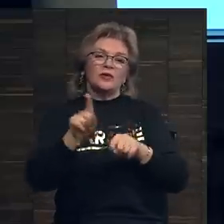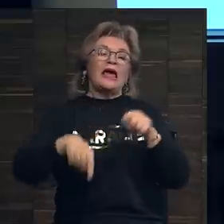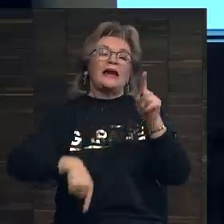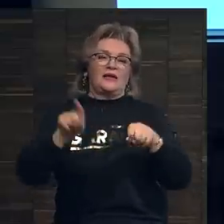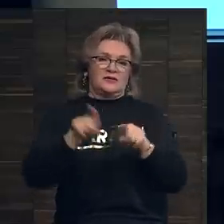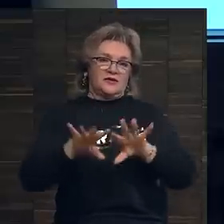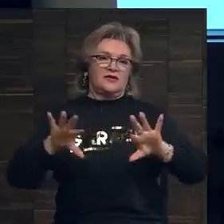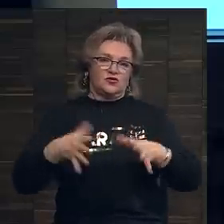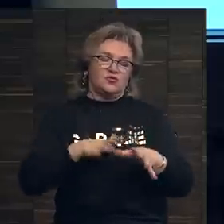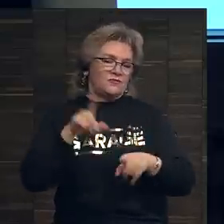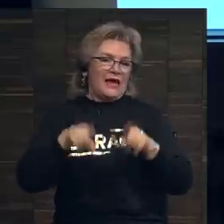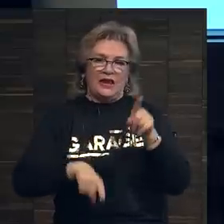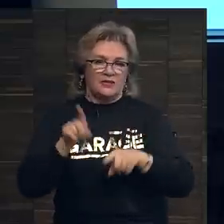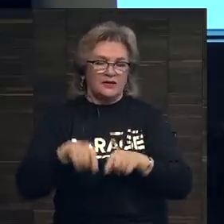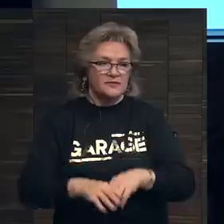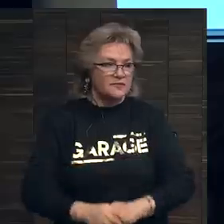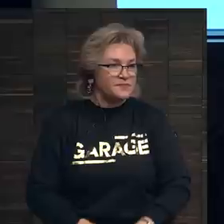редко, такие случаи редки.